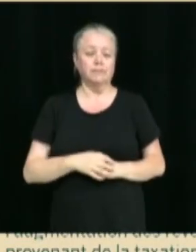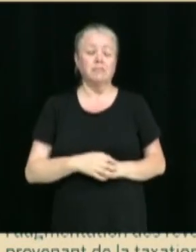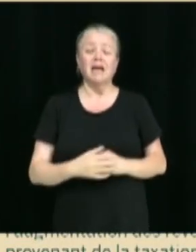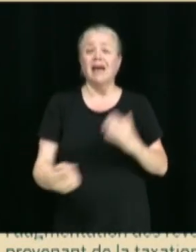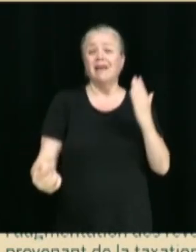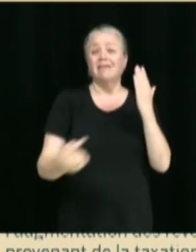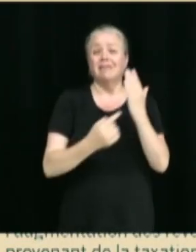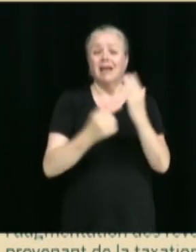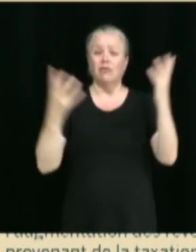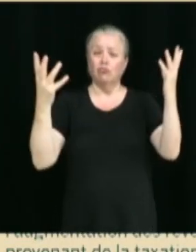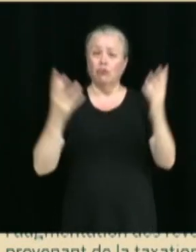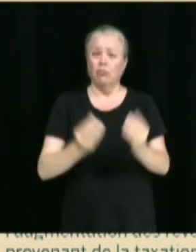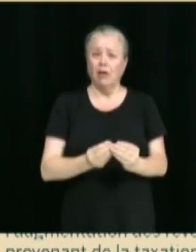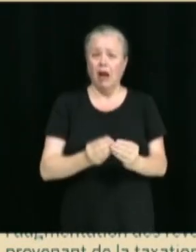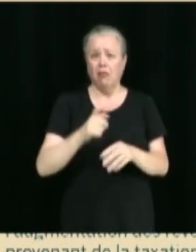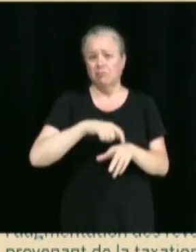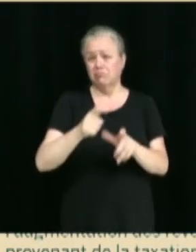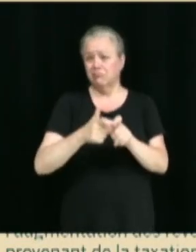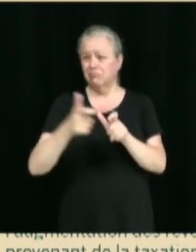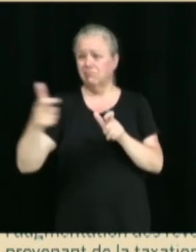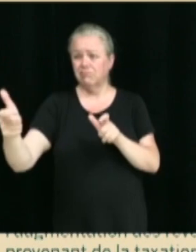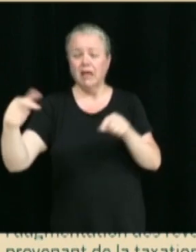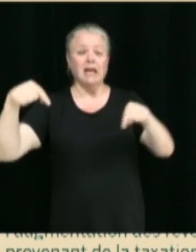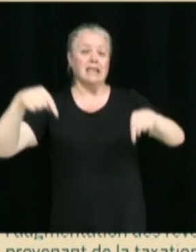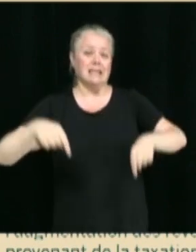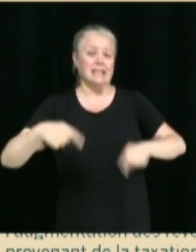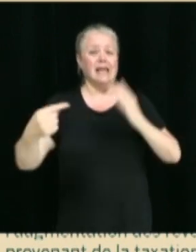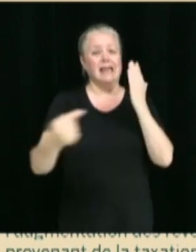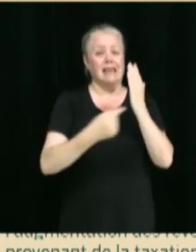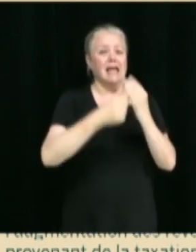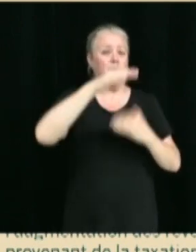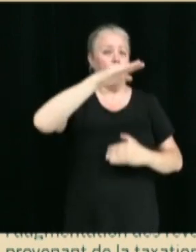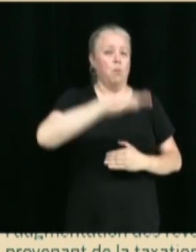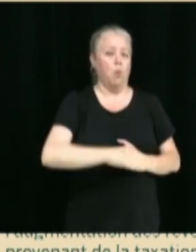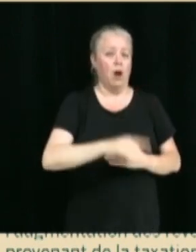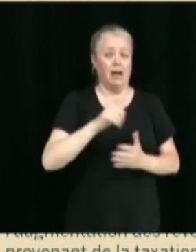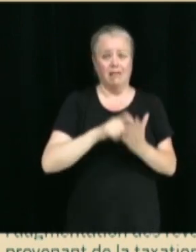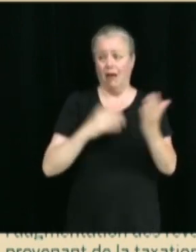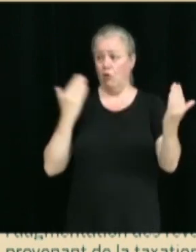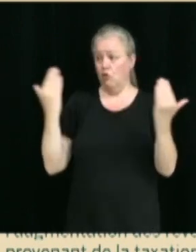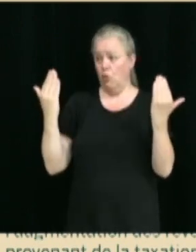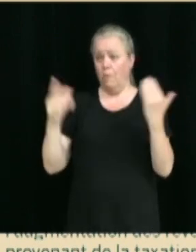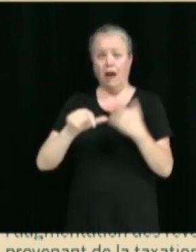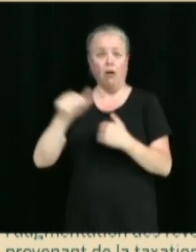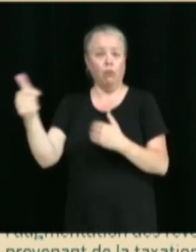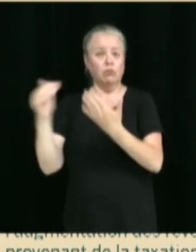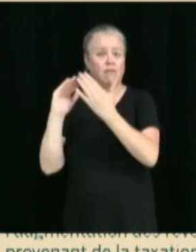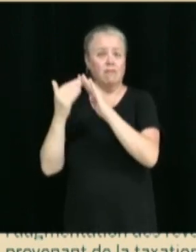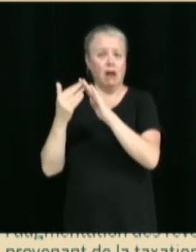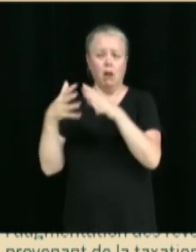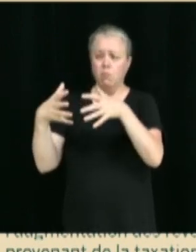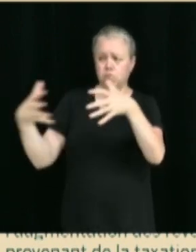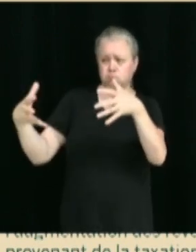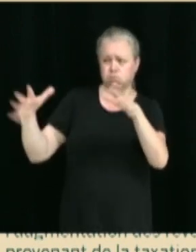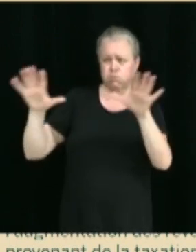terme, eh bien, les Victoriavilleois sont moins endettés que les comparables de taille semblable. Donc, on peut se réjouir des résultats pour